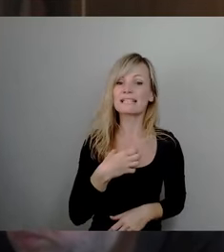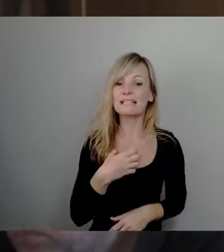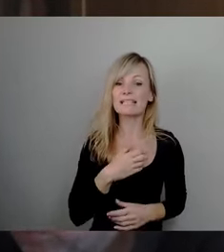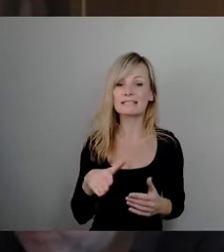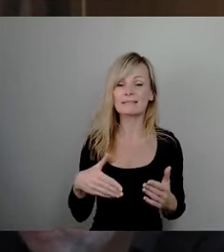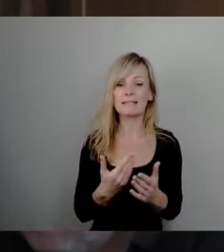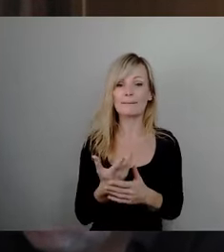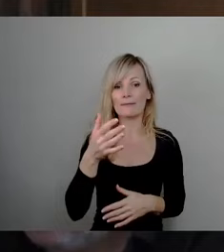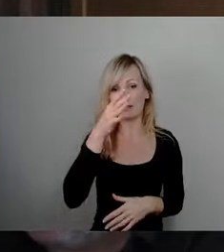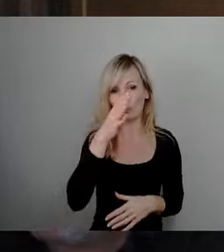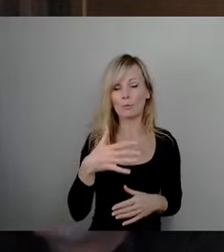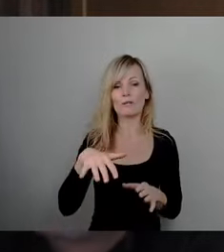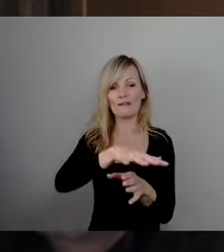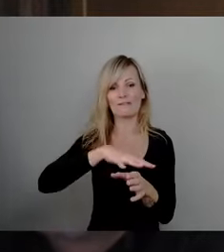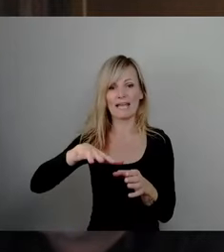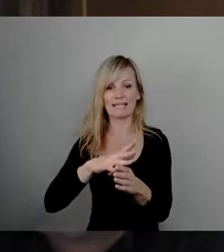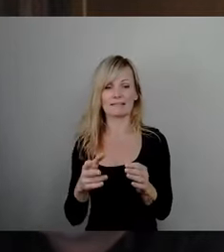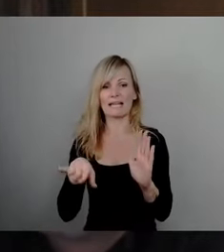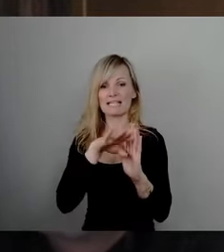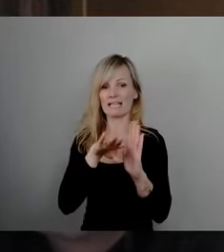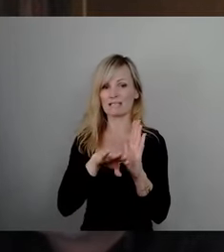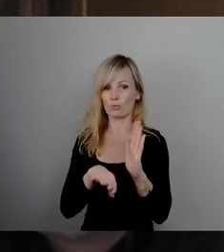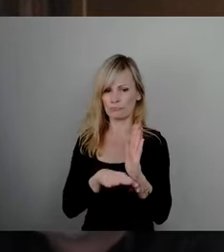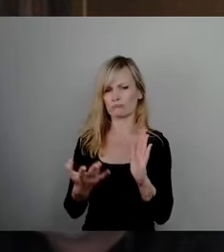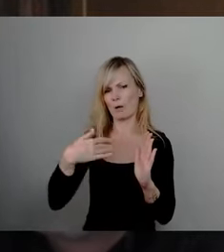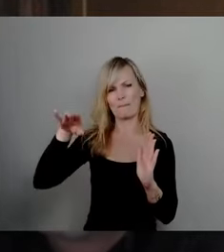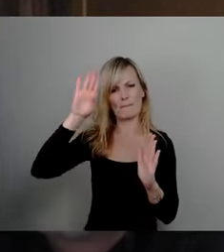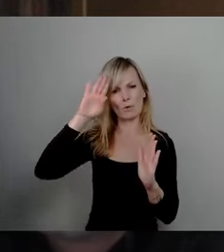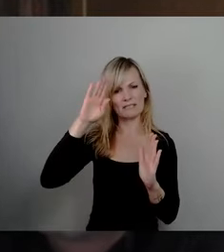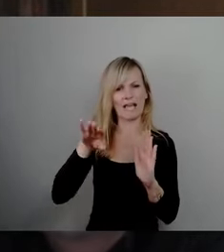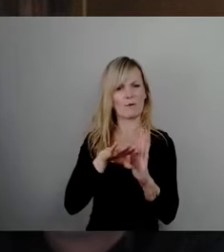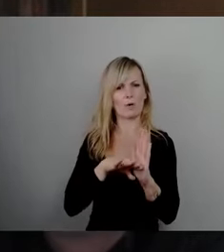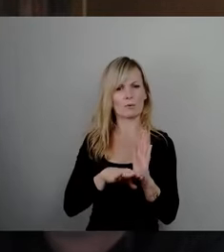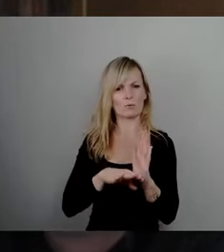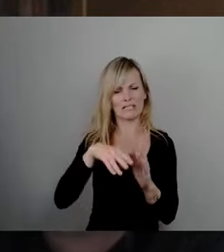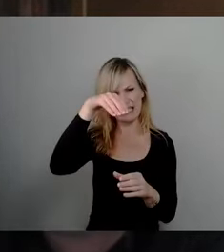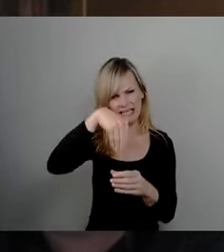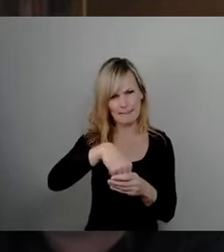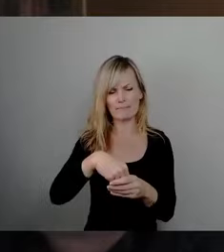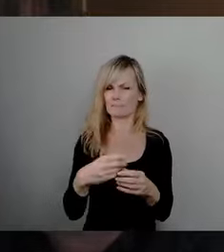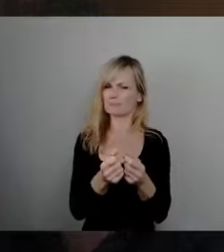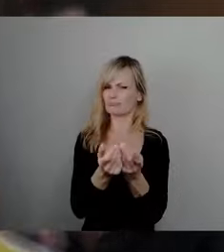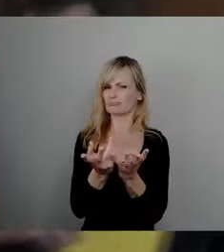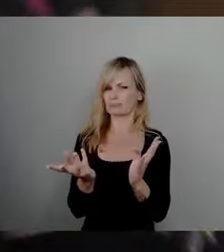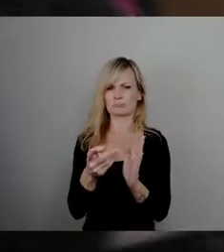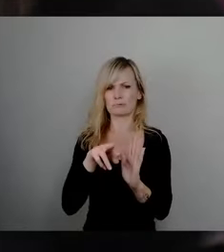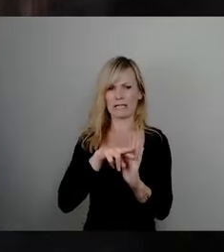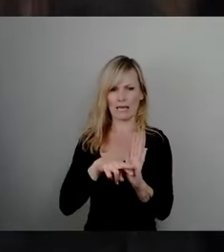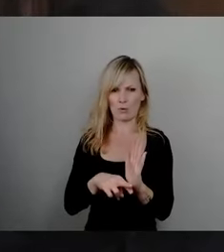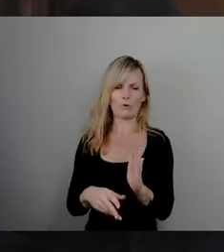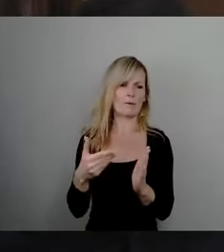Polizeiverordnung. In dieser finden sich zahlreiche Regelungen, zum Beispiel zu